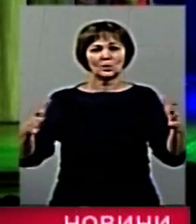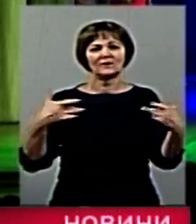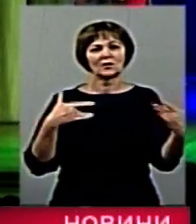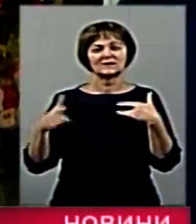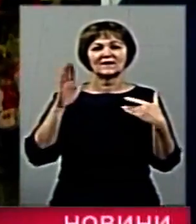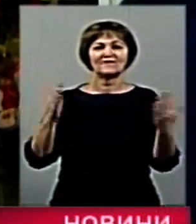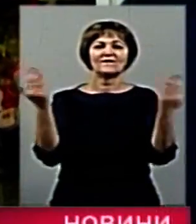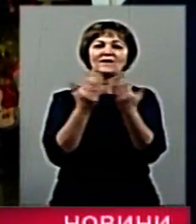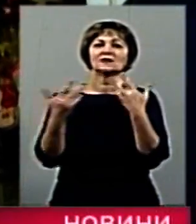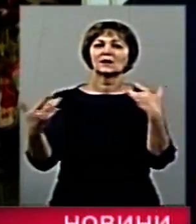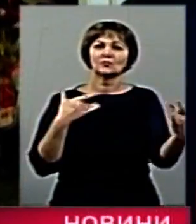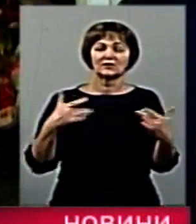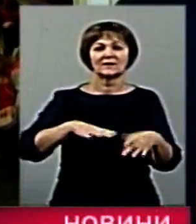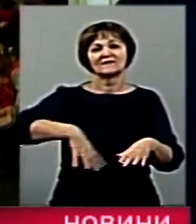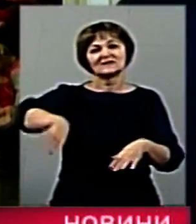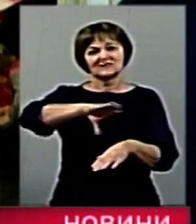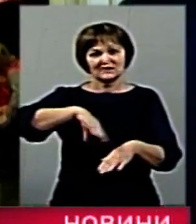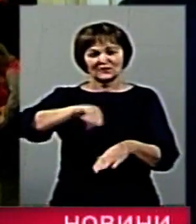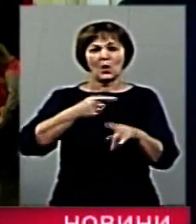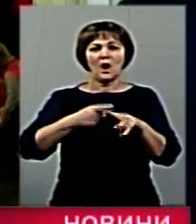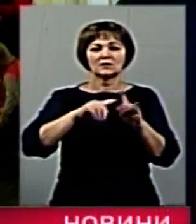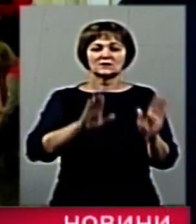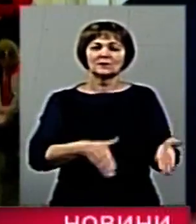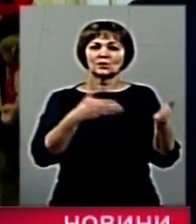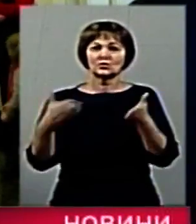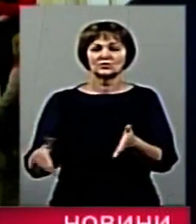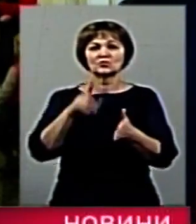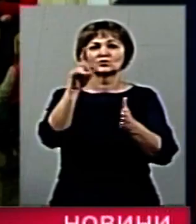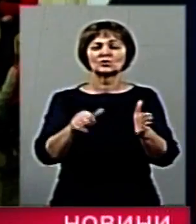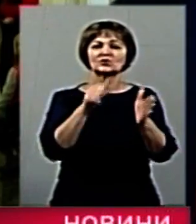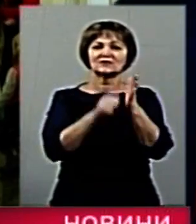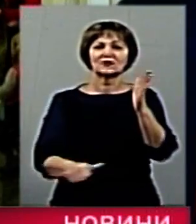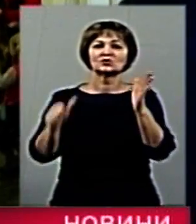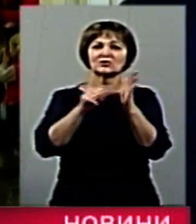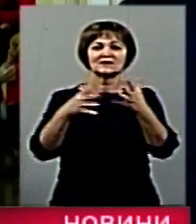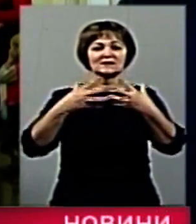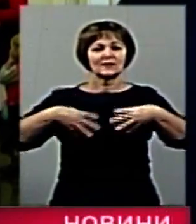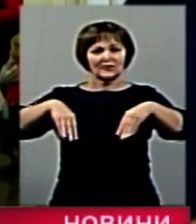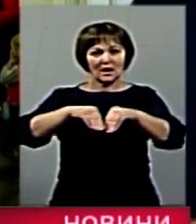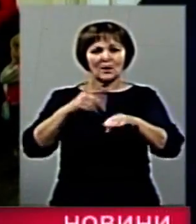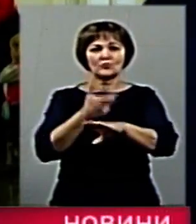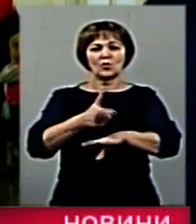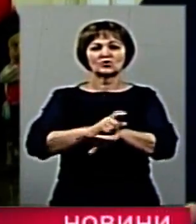філармонію. Всього запрошених таких 166 сімей, більше 100 змогло приїхати з області. Тому сьогодні